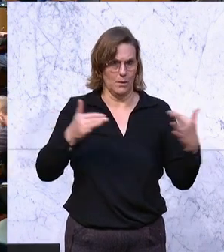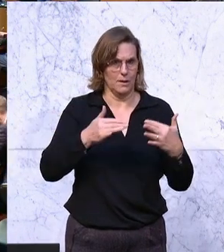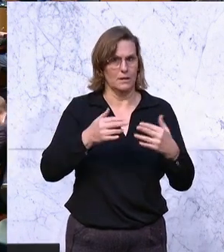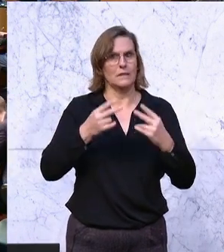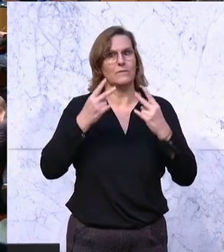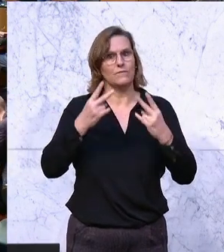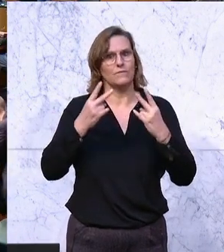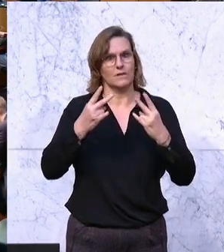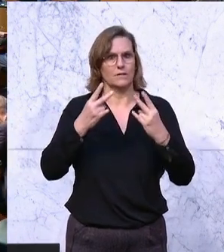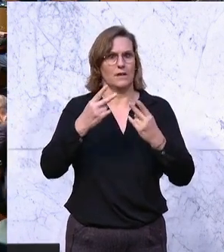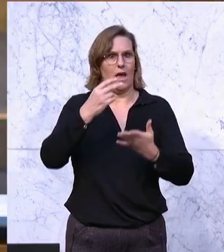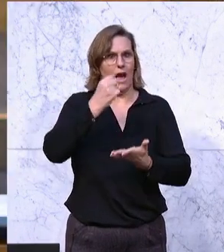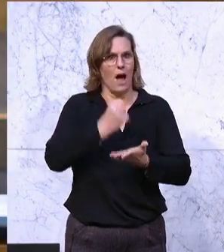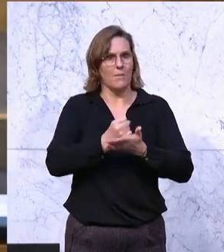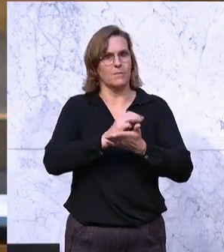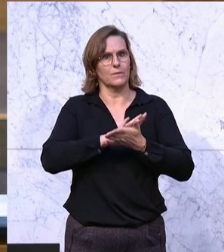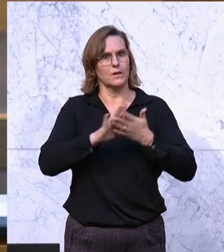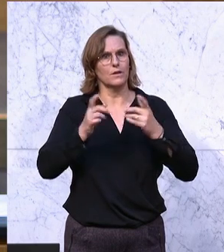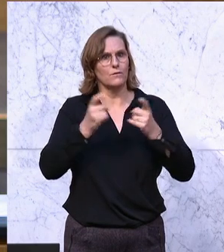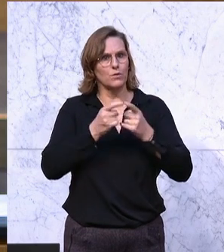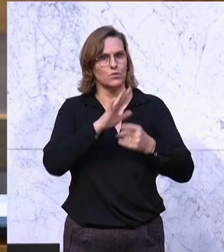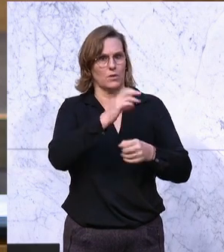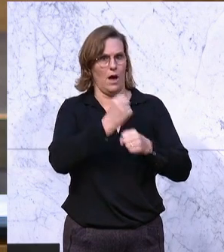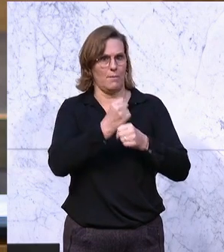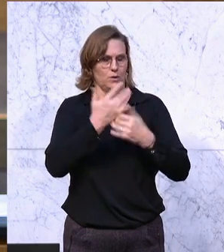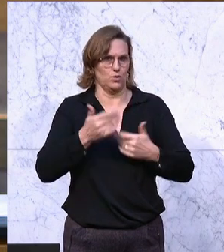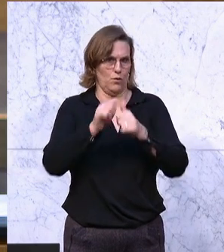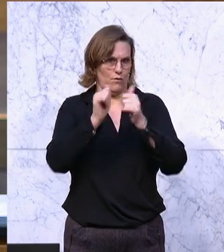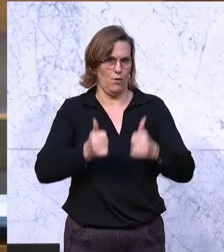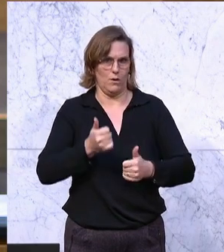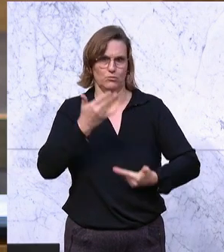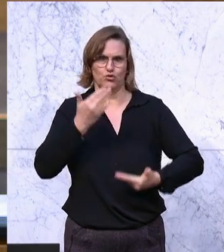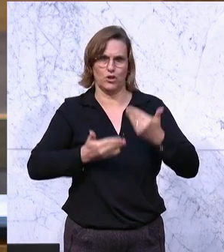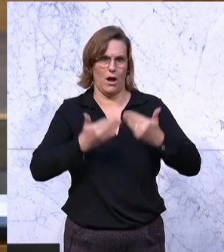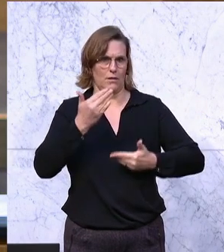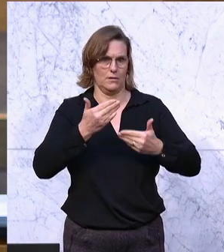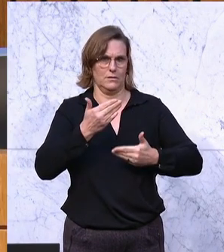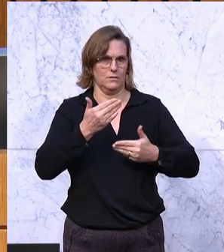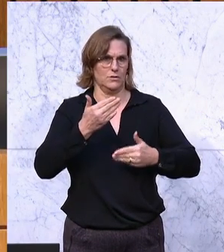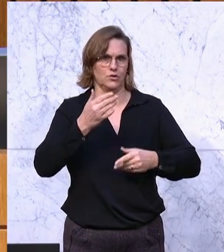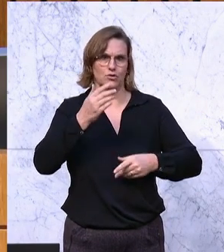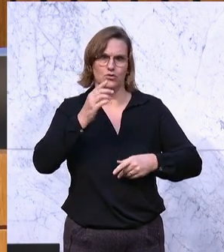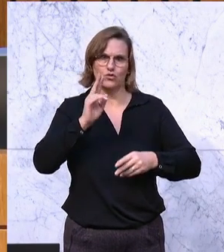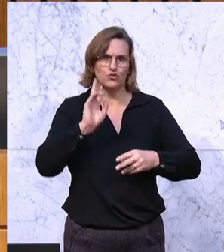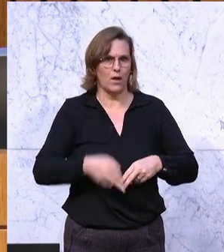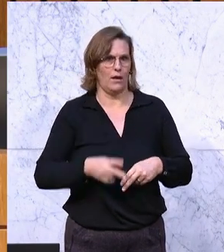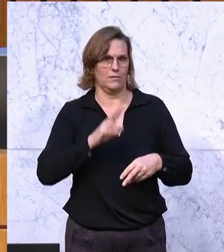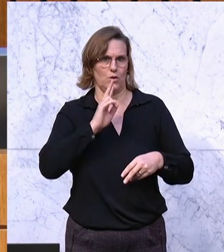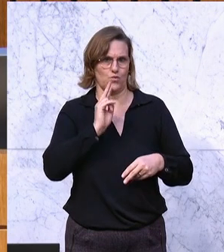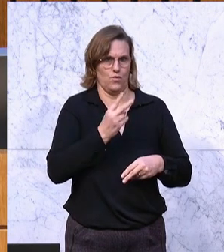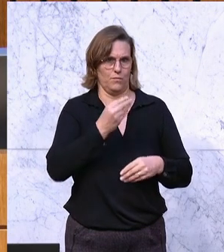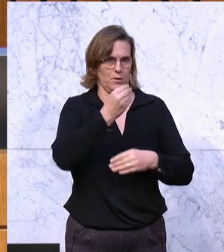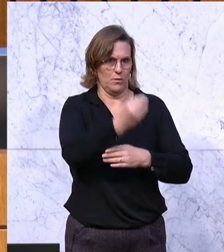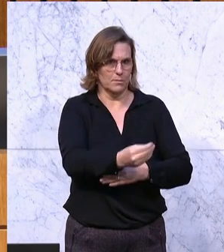demokratiepolitische Funktion durch ihre Arbeit in dieser Form beschädigt wird. Es ist das Mindeste, dass Sie sich heute hier erklären, zur